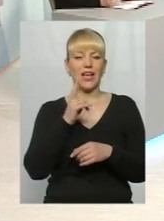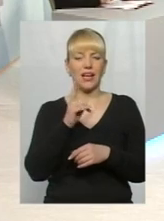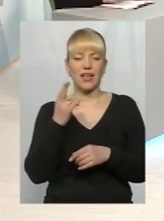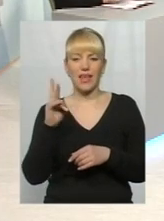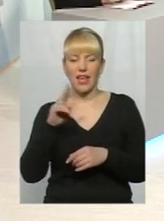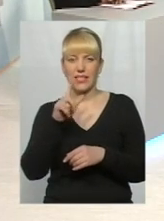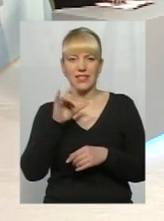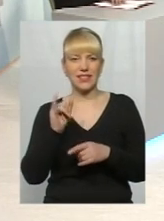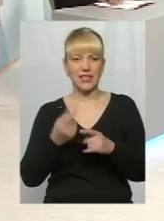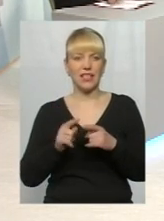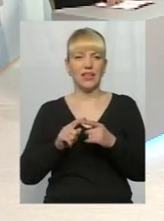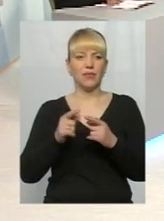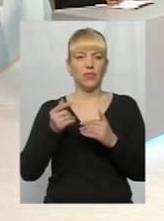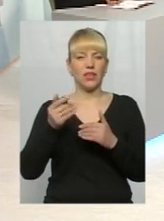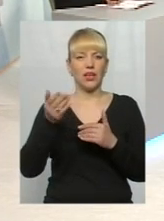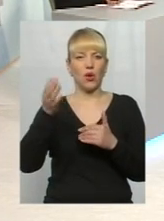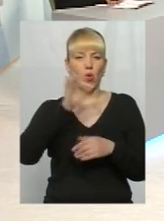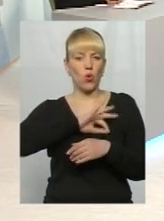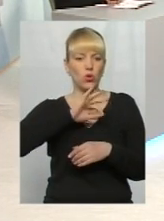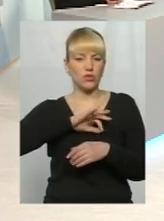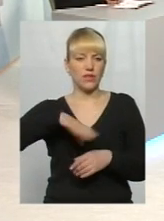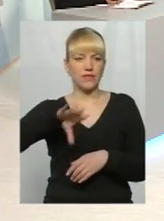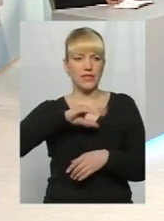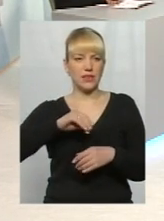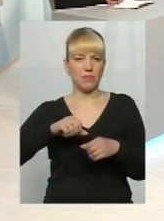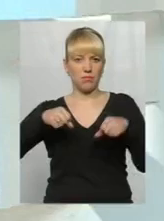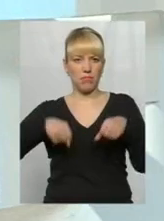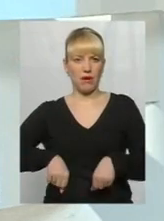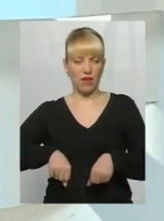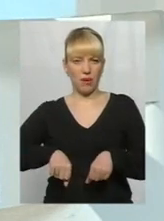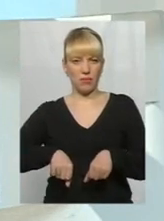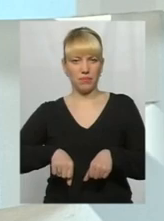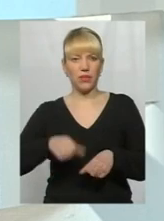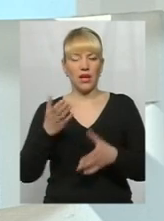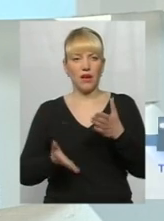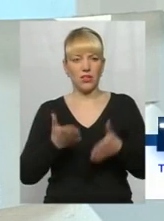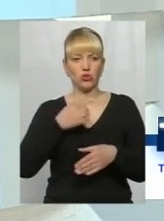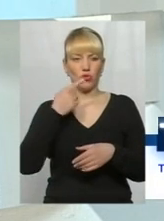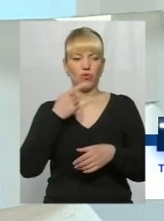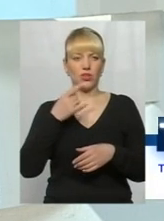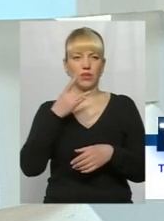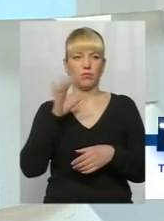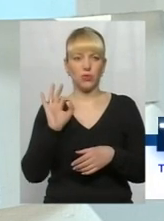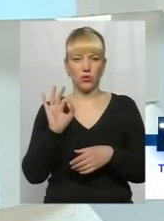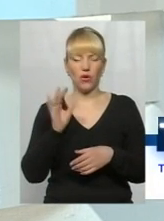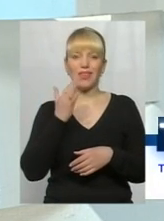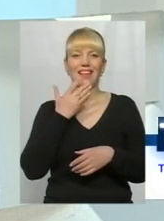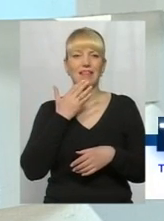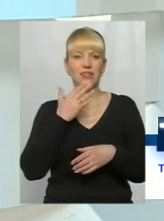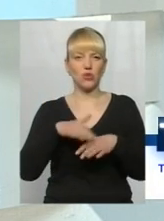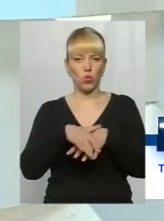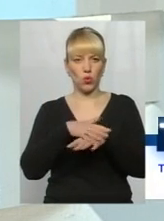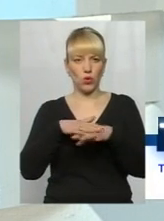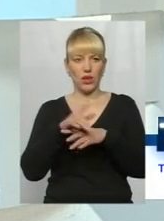населення загалом користувалося повністю всіма абсолютно права. Якщо ми говоримо про націю, яка